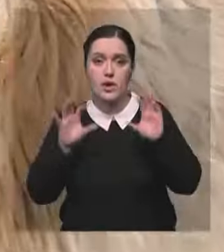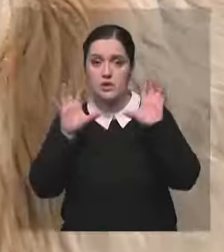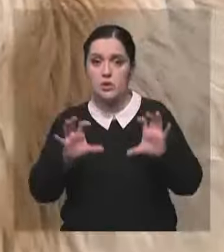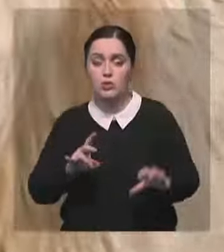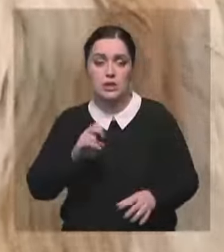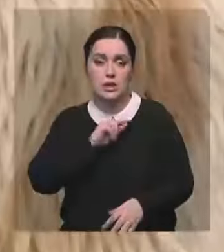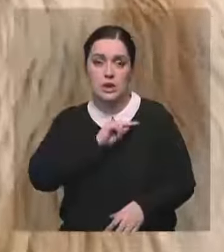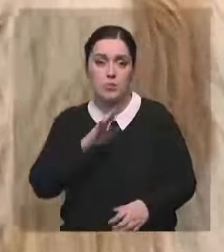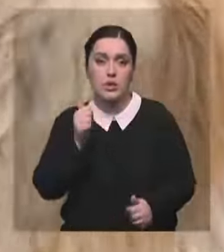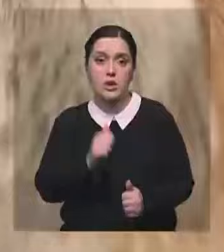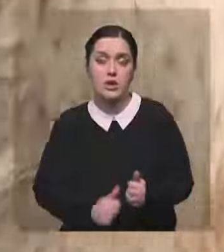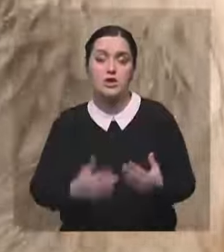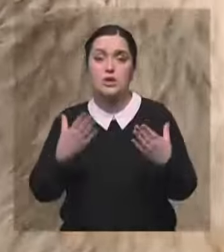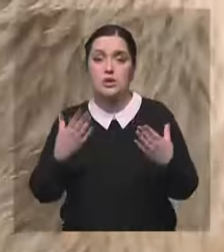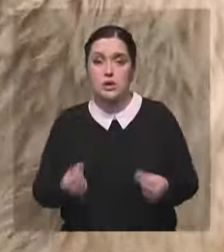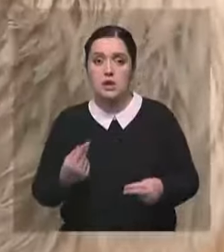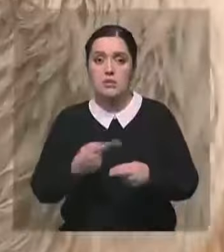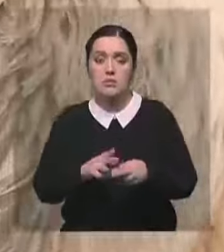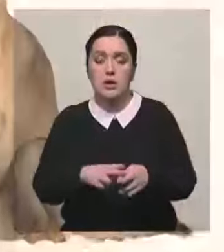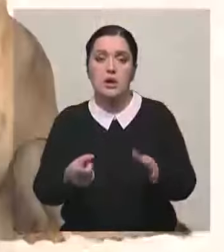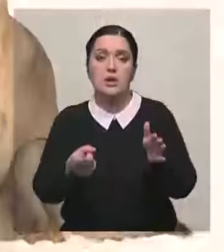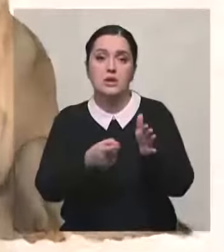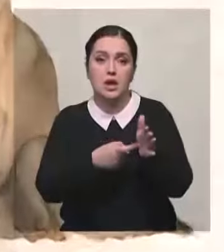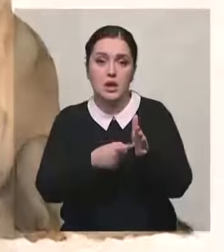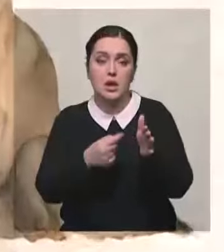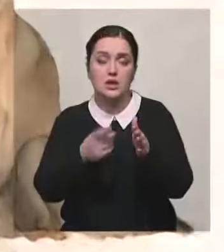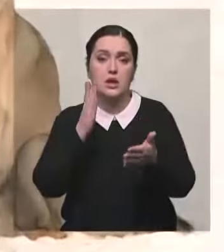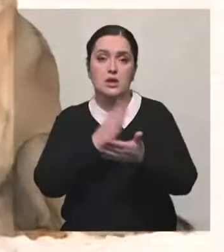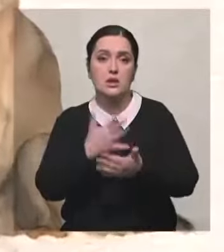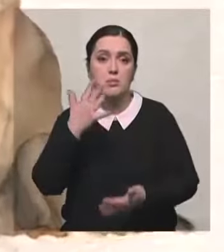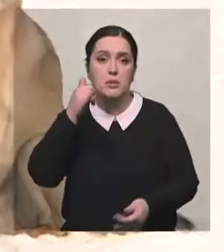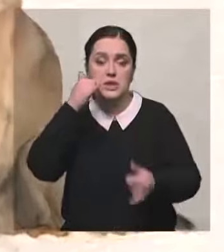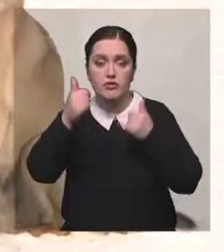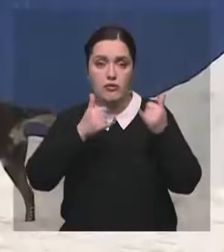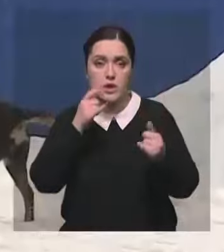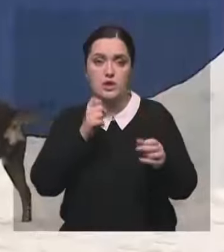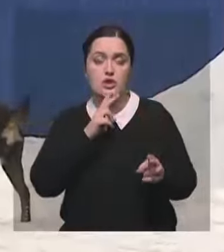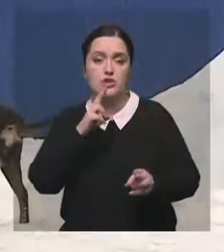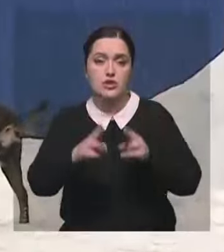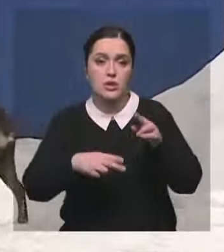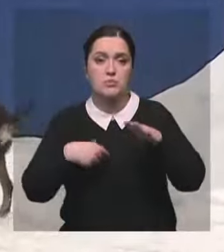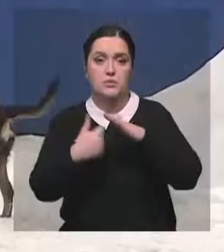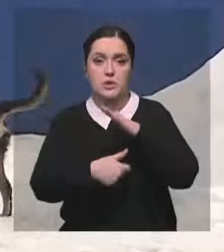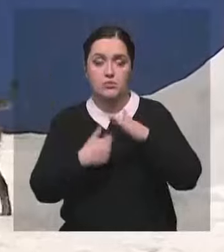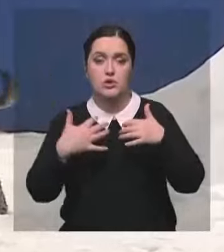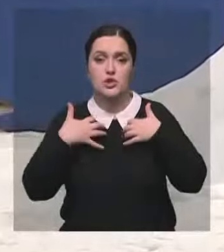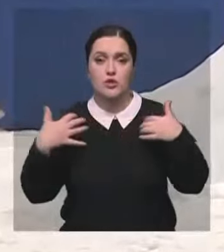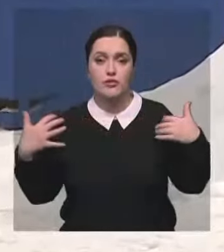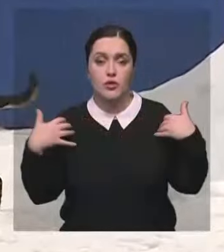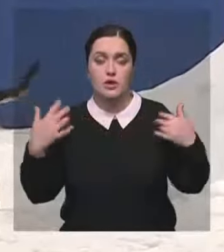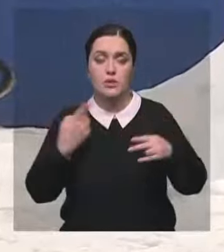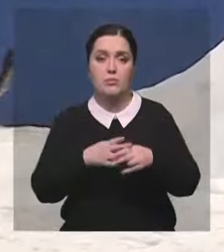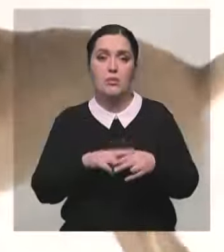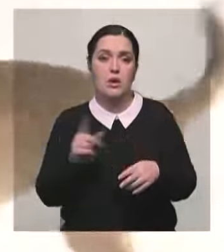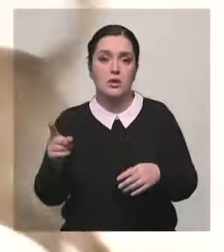работает. Каждый день в ветеринарную станцию Карганды от горожан поступает не меньше пяти звонков с жалобами на бездомных животных. Страшную статистику